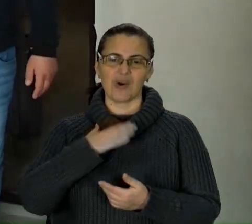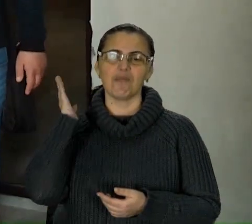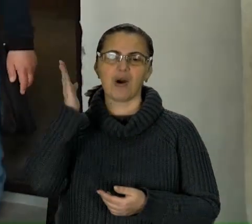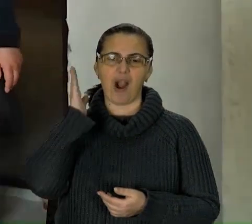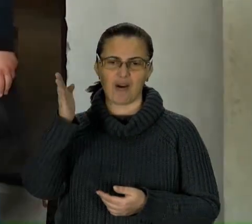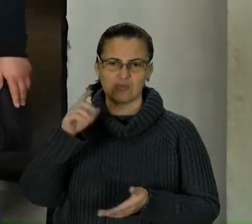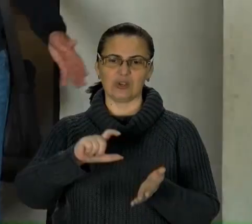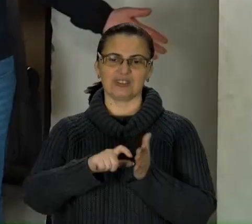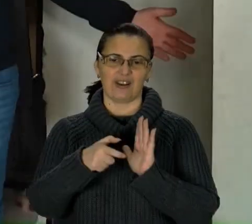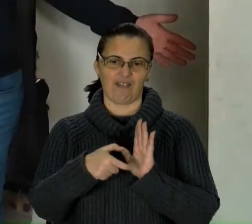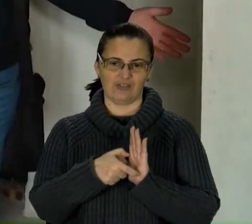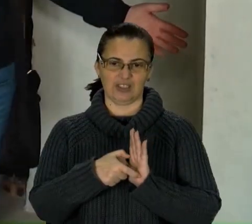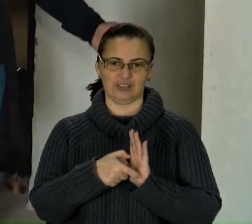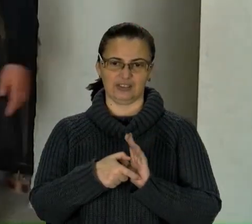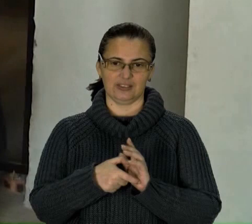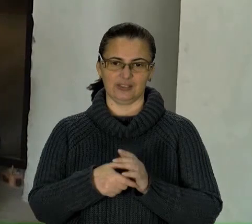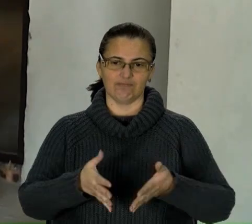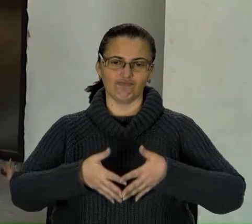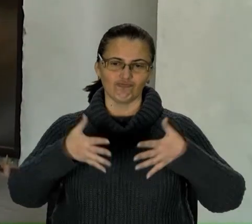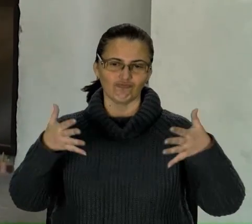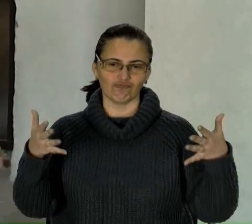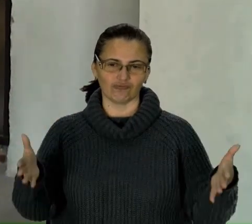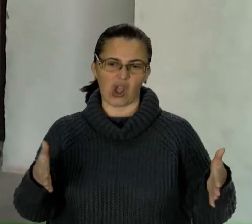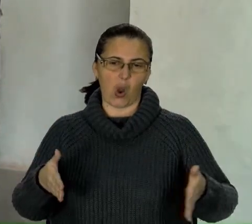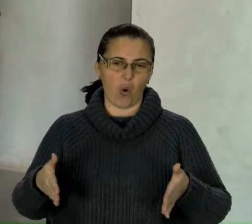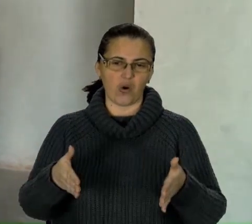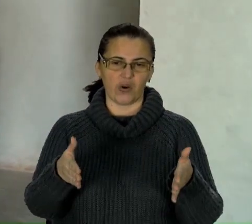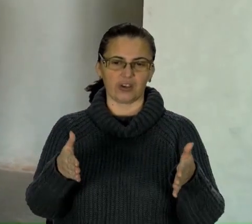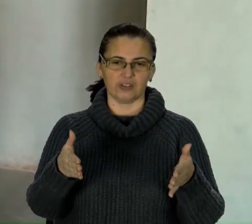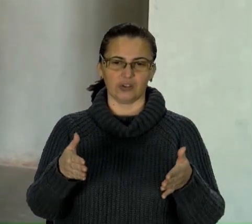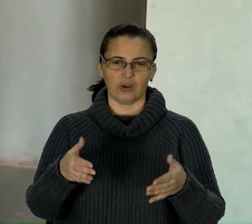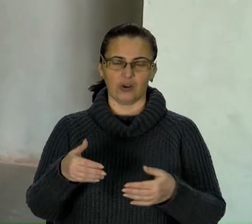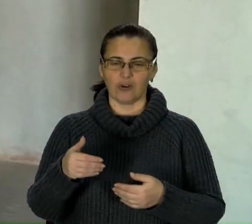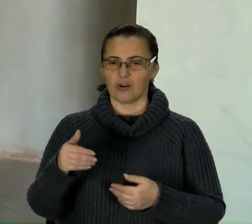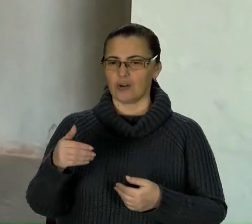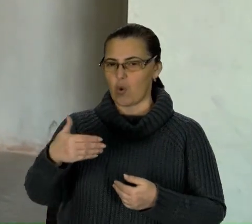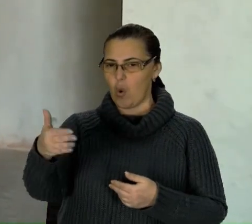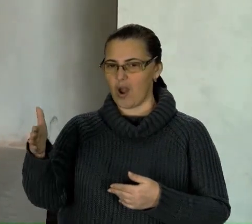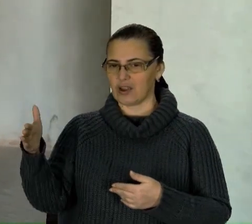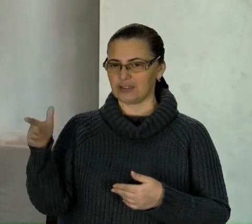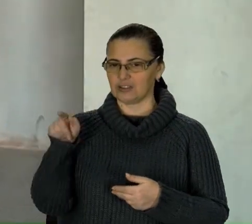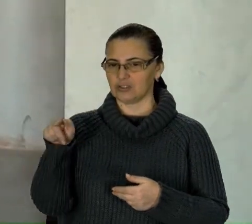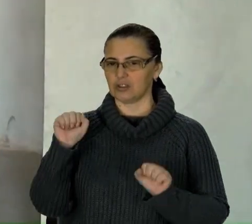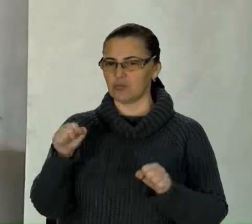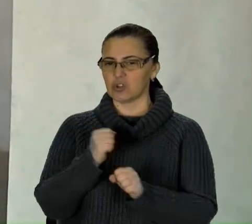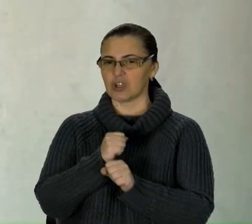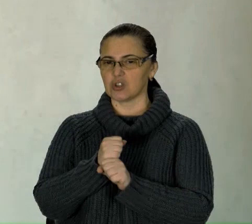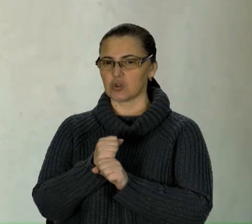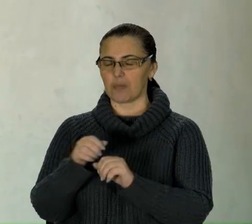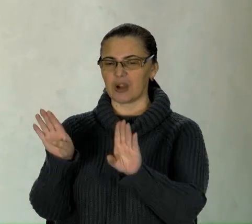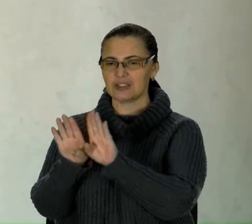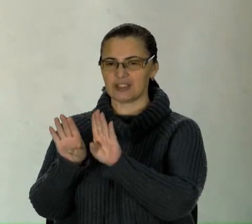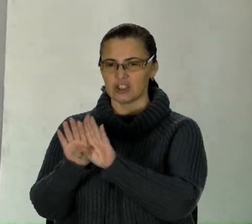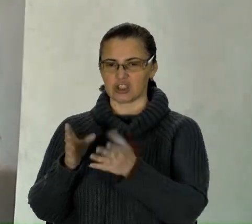квадратних, моя квартира, просторий, великий коридор, ніша, де можна зробити шафу, речі складати.